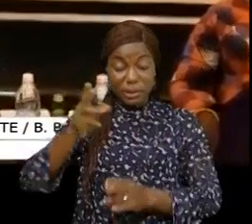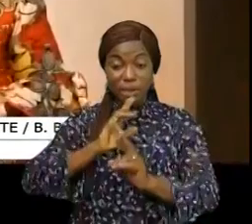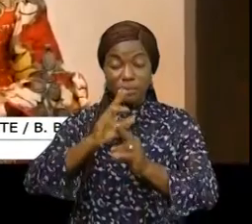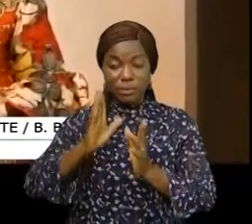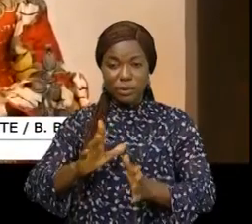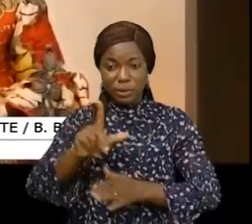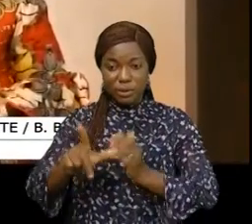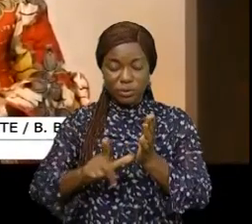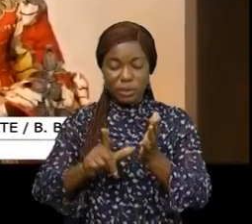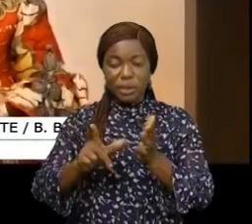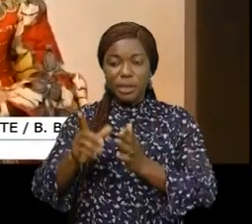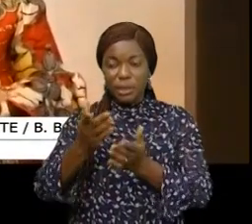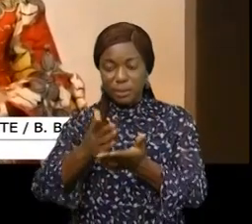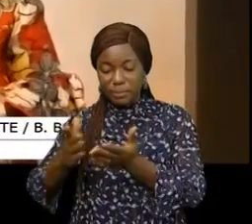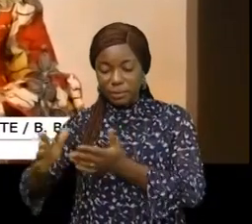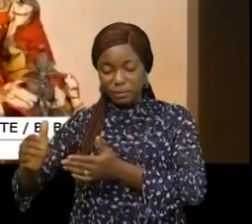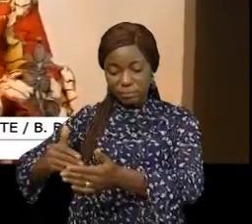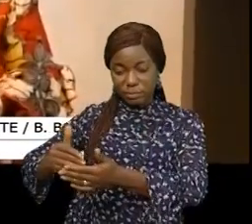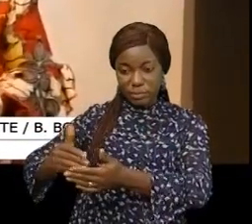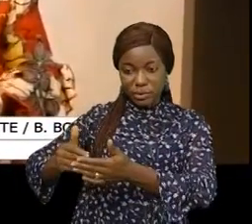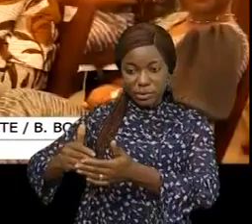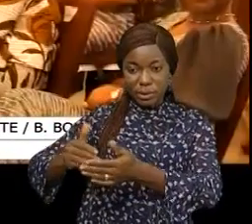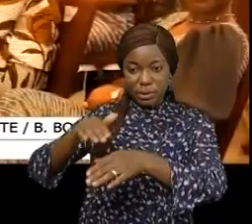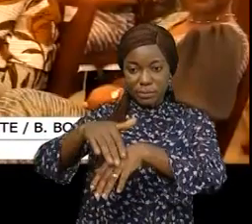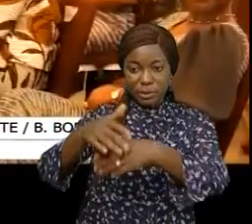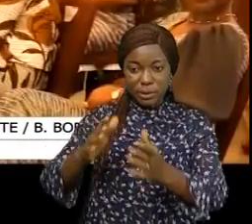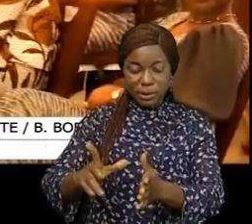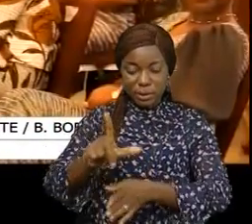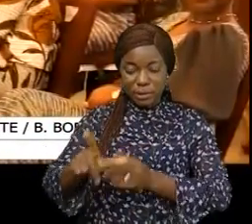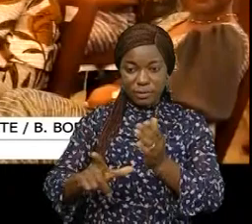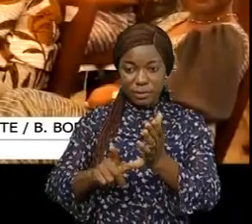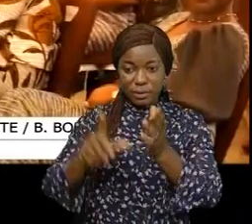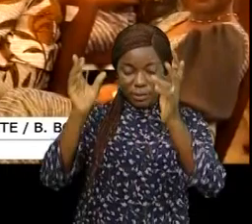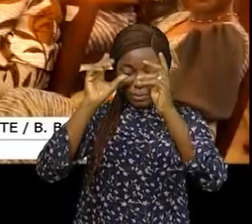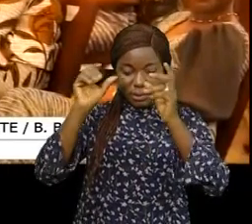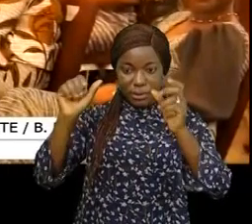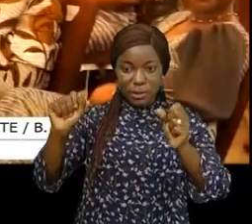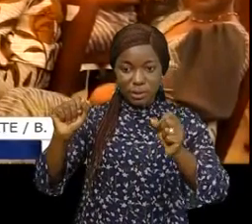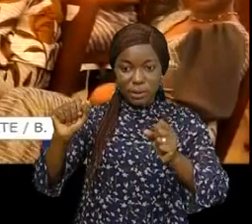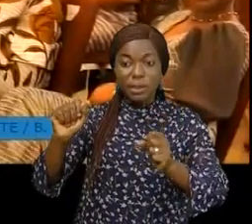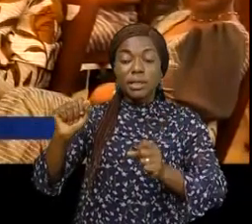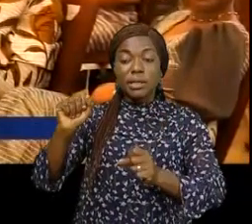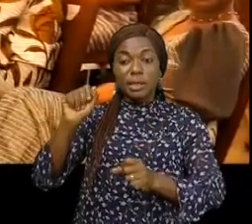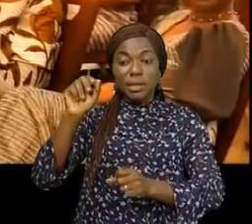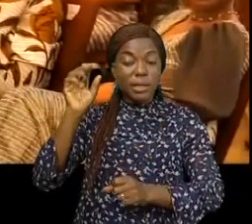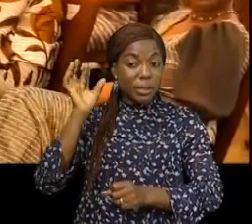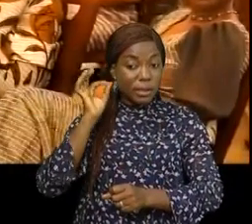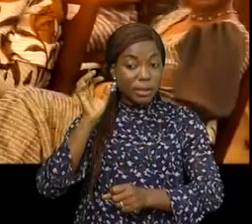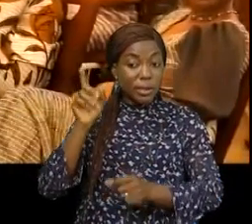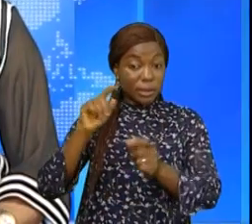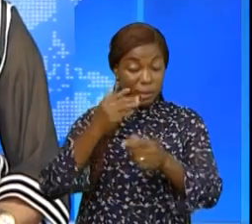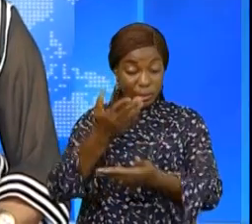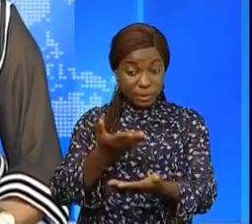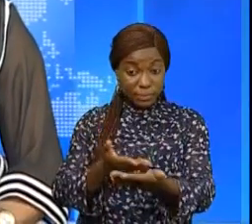Nationale a partagé aux côtés des participantes et de la vice-présidente du Sénat de la Côte d'Ivoire Sarah Fadika Sacco.